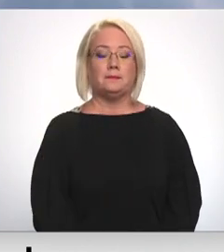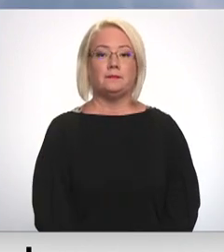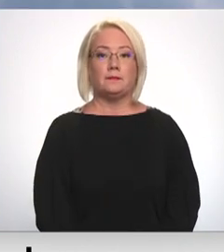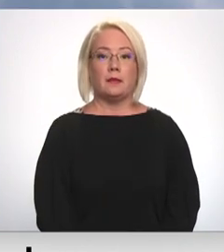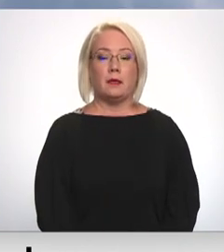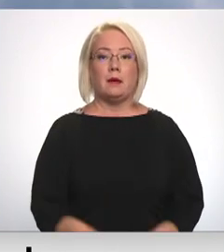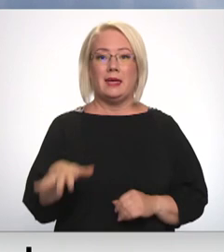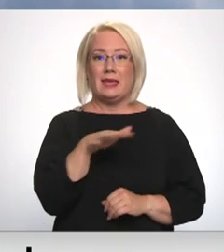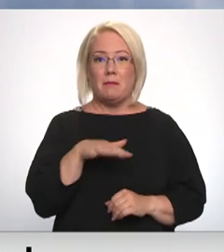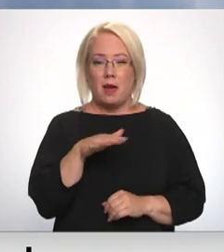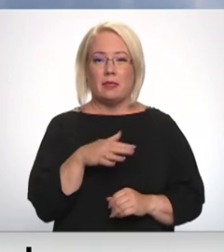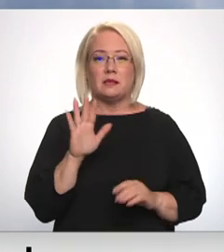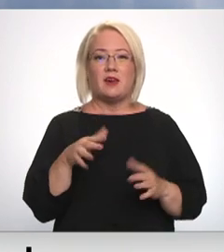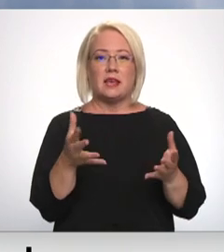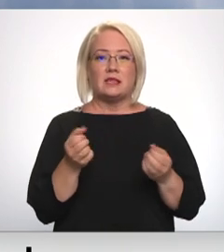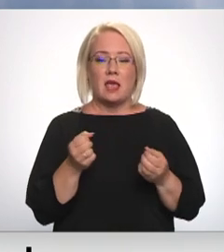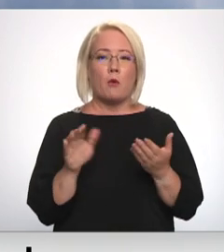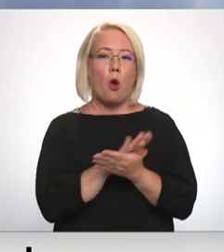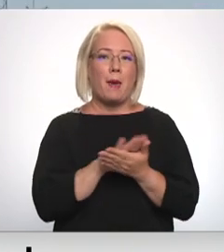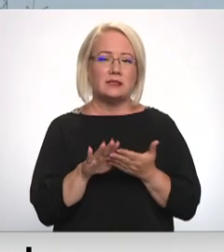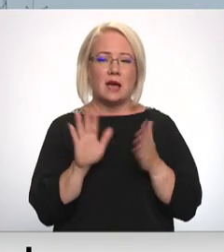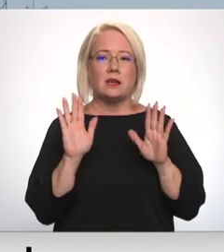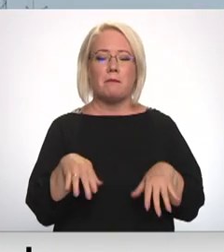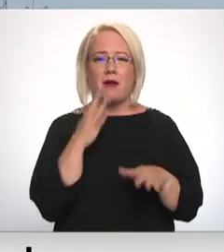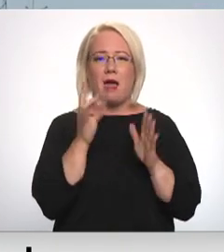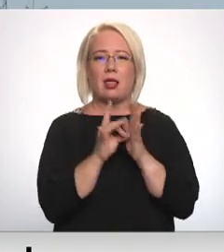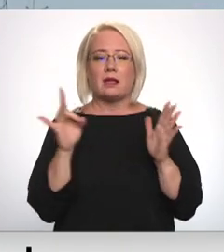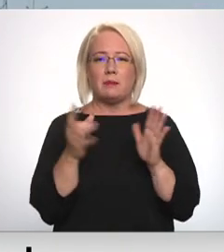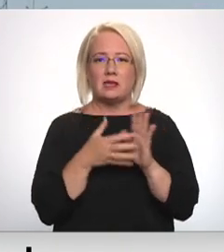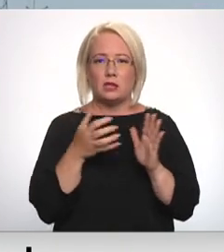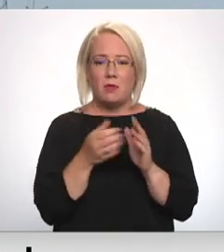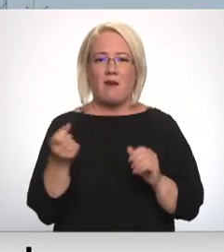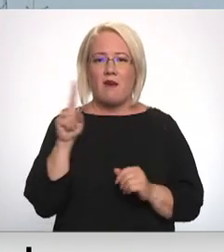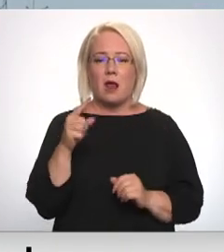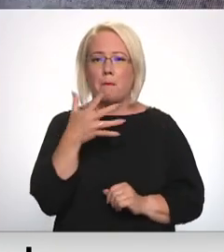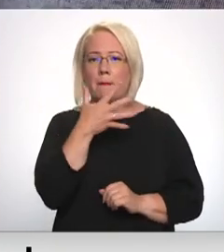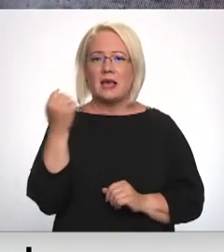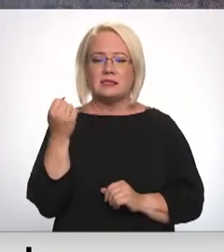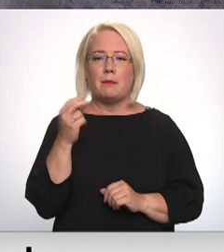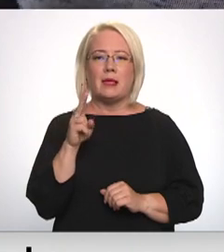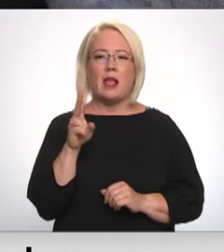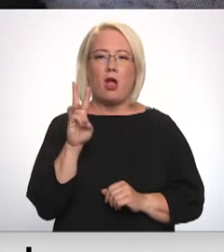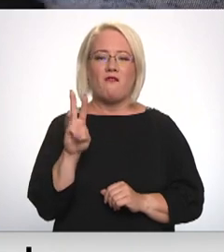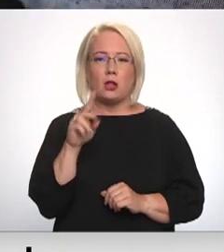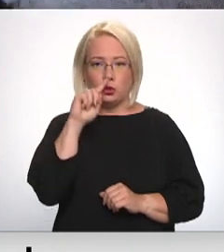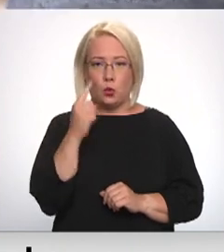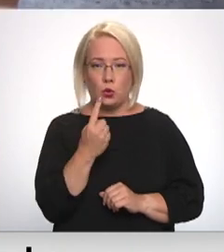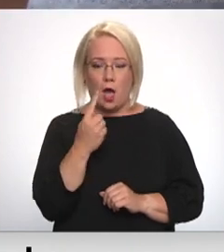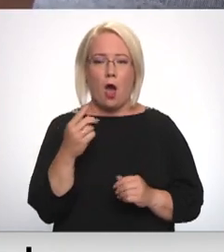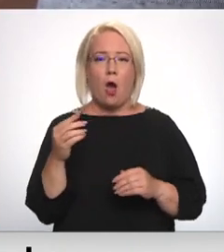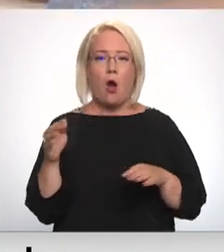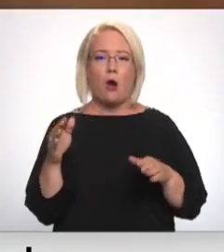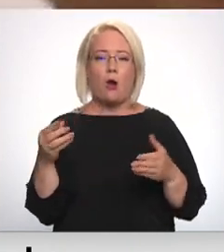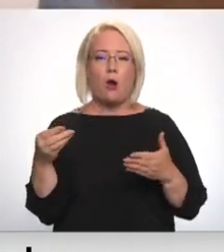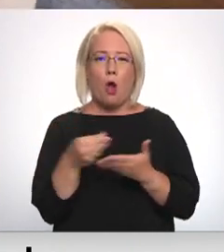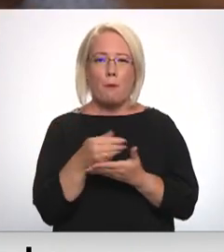Mājas saimniecības varēs saņemt kompensāciju par elektroenerģijas patēriņu virs 500 kWh. Kompensācijas apmērs būs 50%